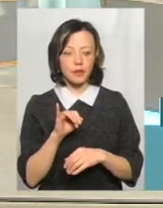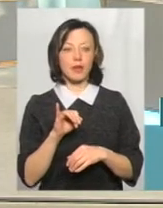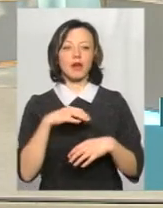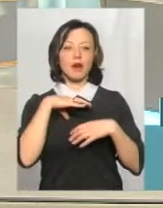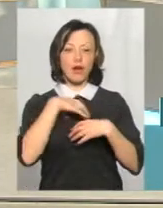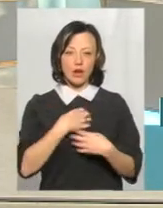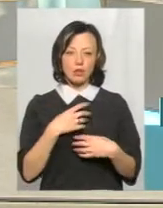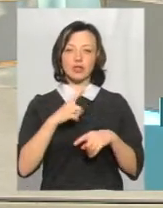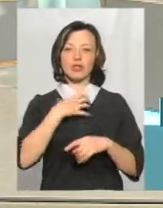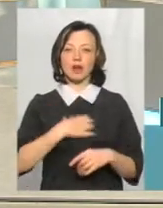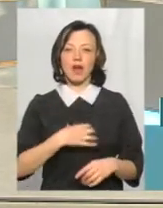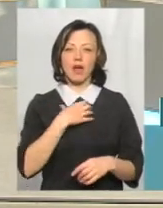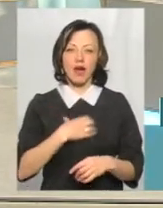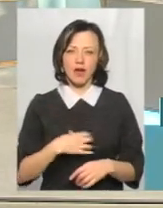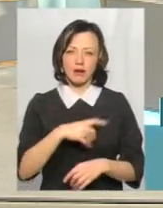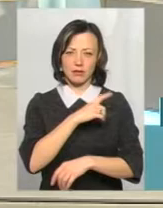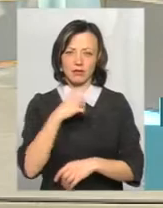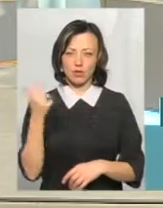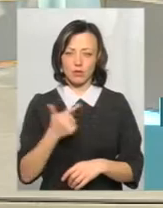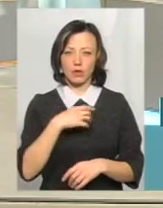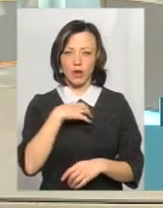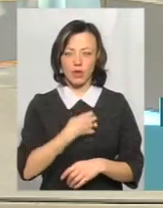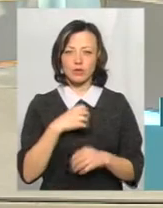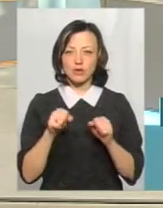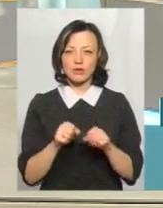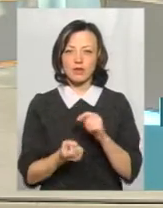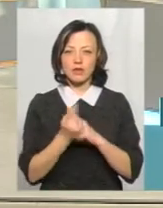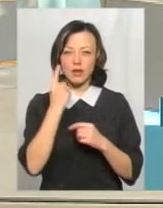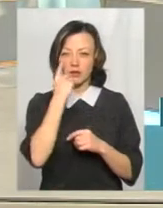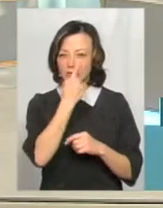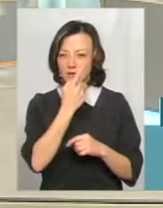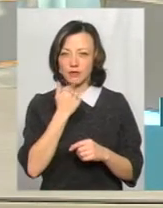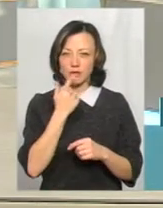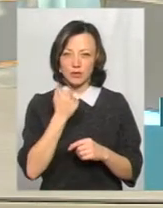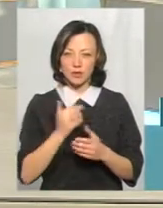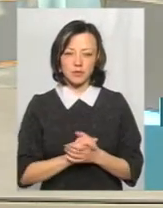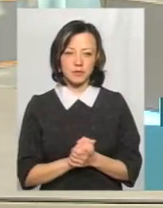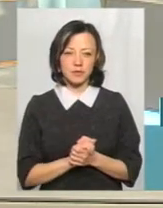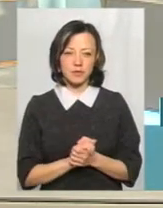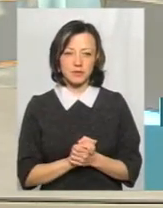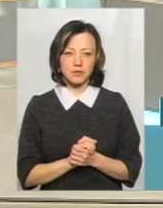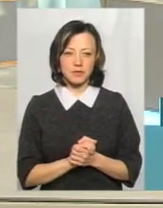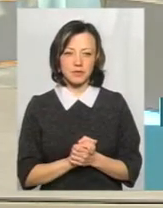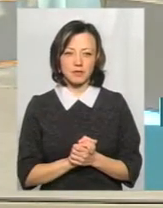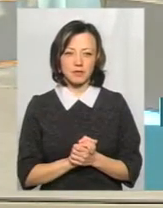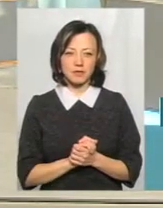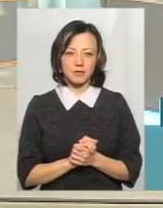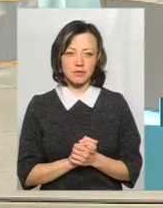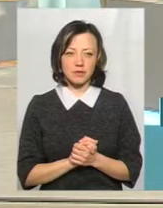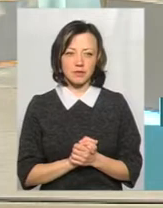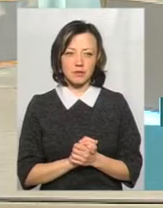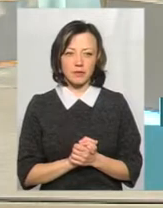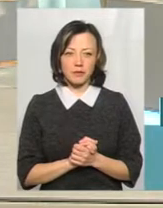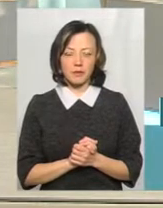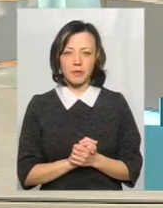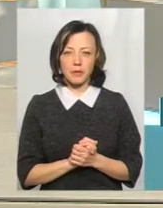кашель, теж трахіальний. Але тут може з'являтися ще кон'юктивіт, що не дуже характерно, але характерно для грипі кон